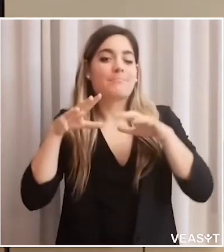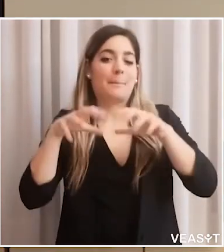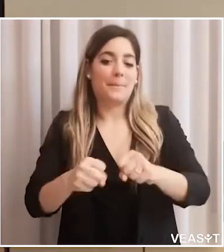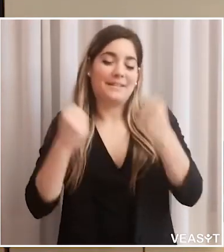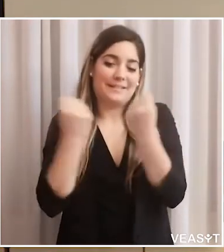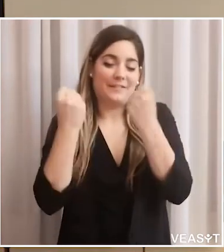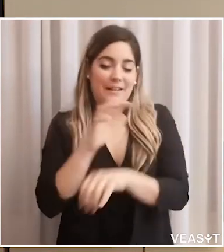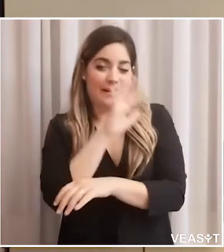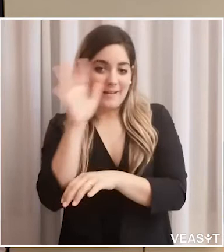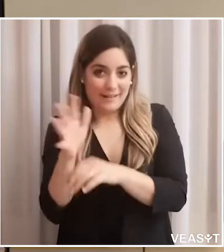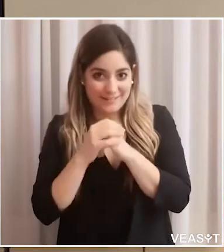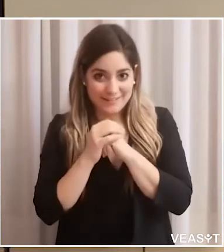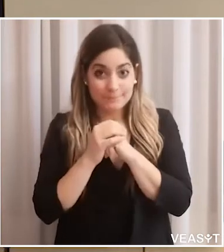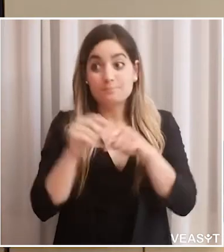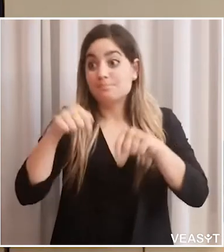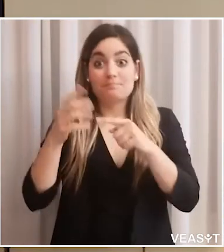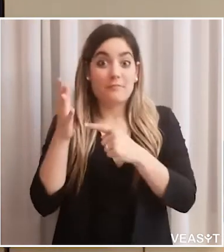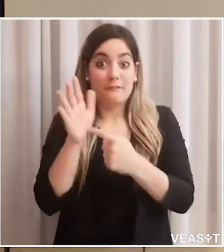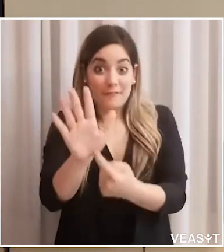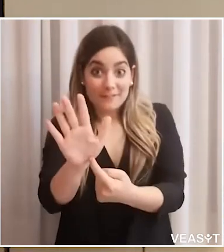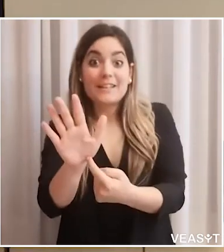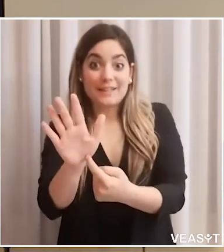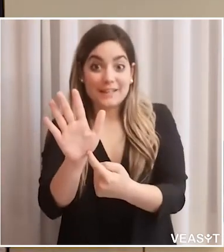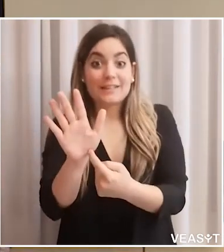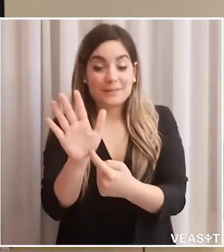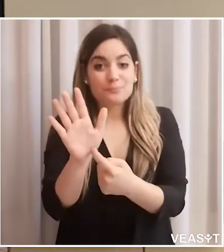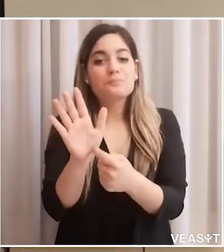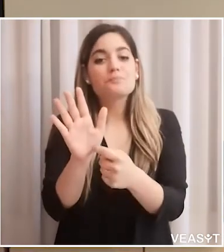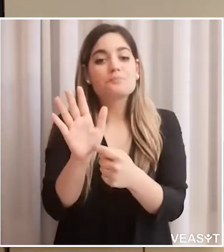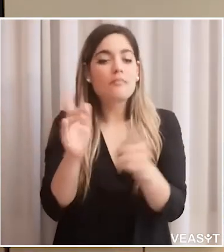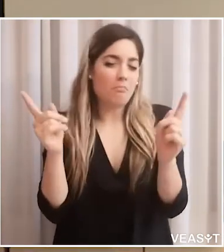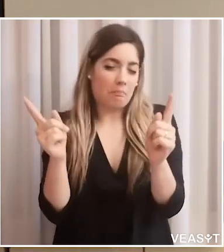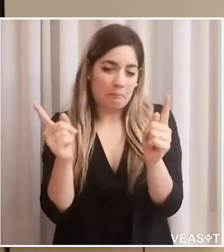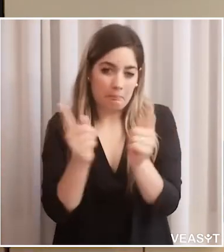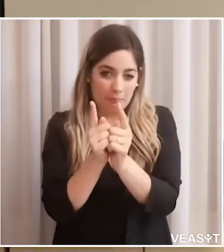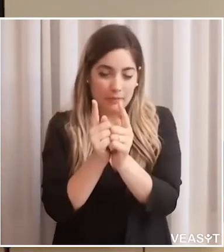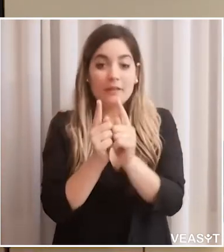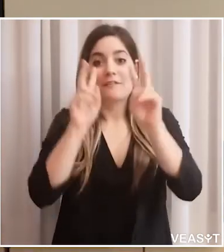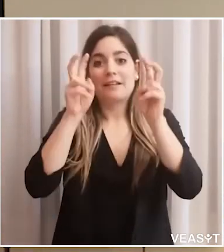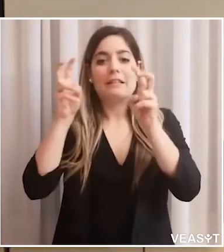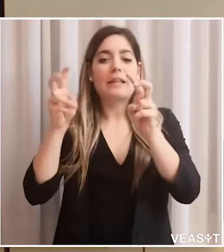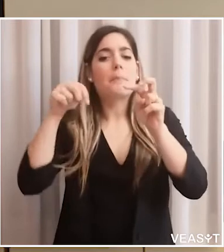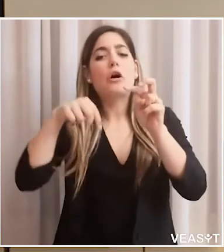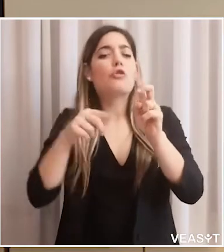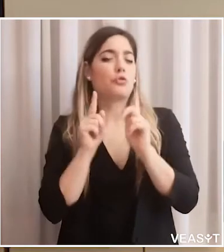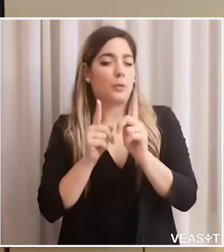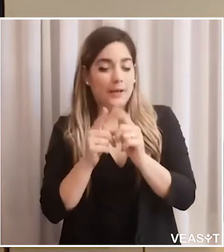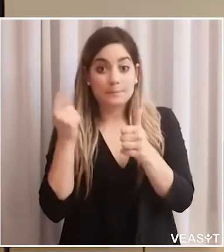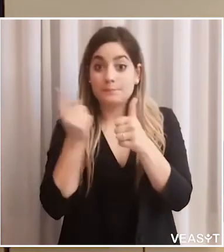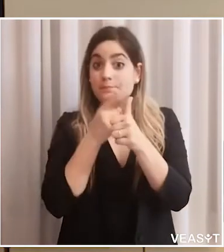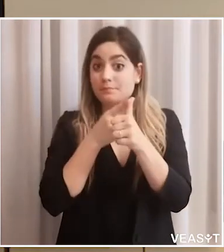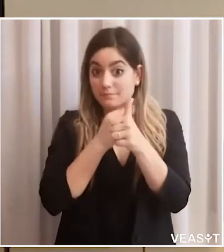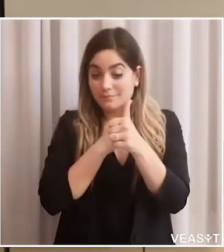sostituisco temporaneamente in questo momento il direttore generale impegnato in altre attività e vi